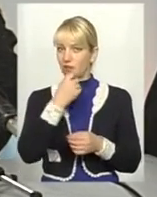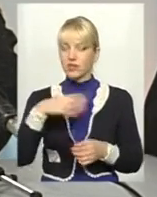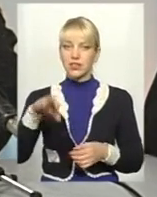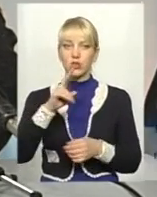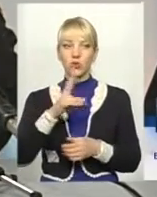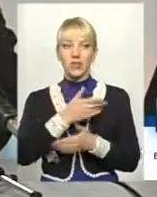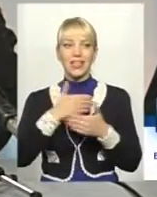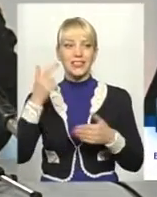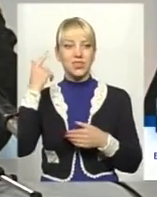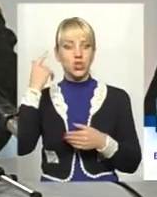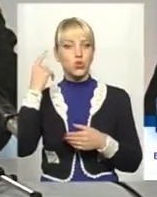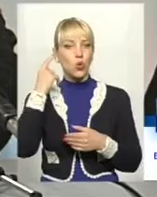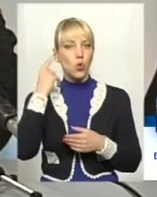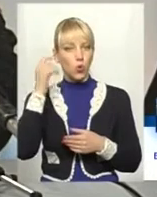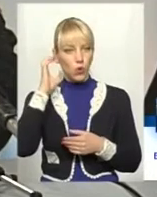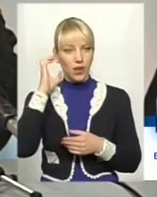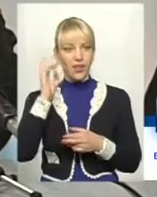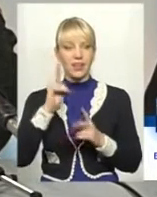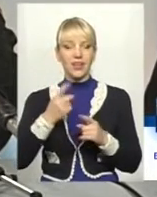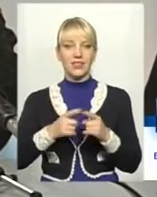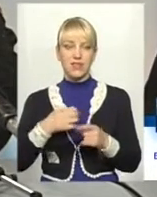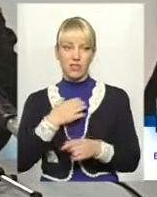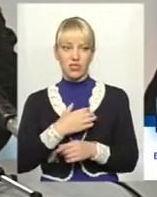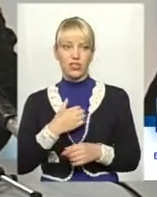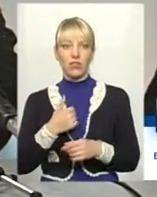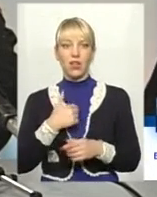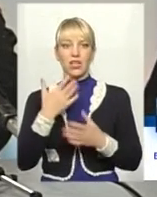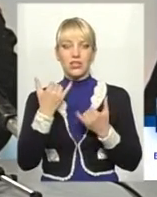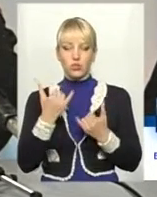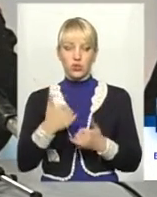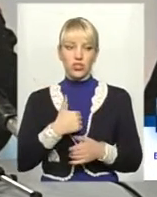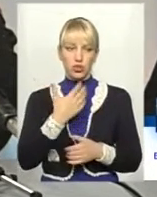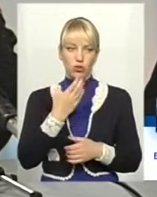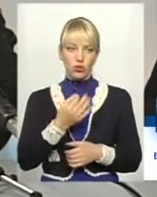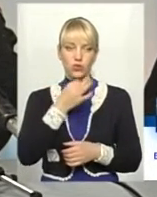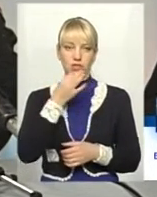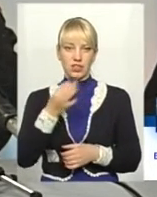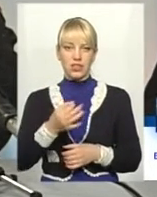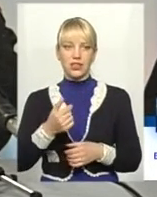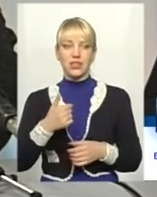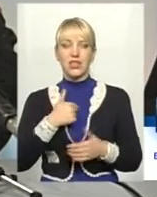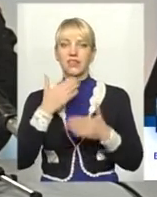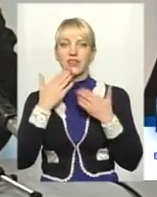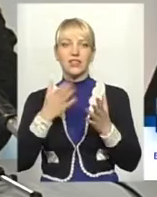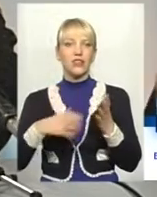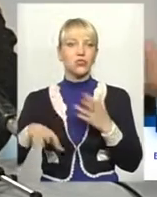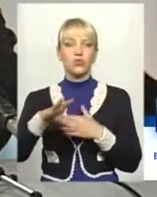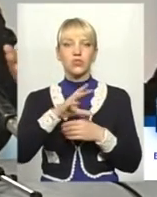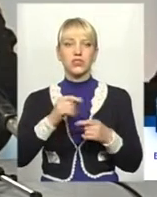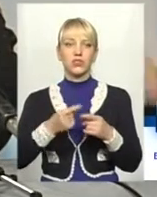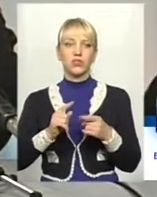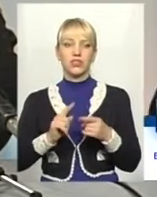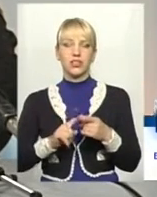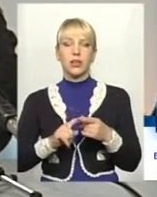слухає, як це важливо. Минулий раз. І я хочу сьогодні це сказати. Я звертаюся до всіх. Оцей